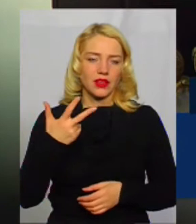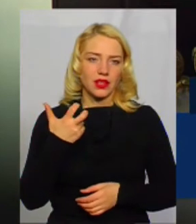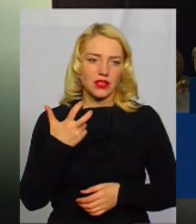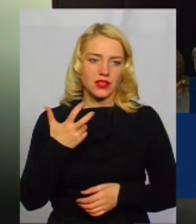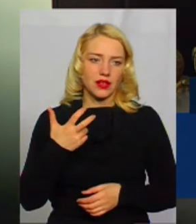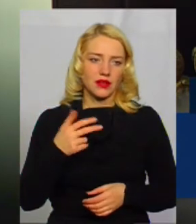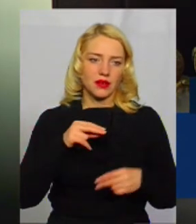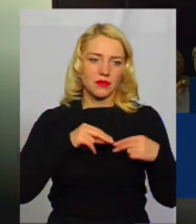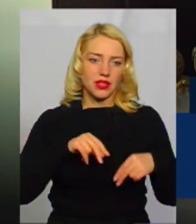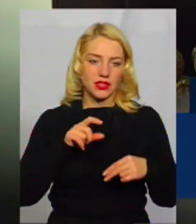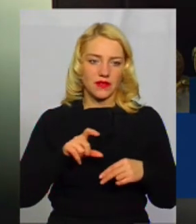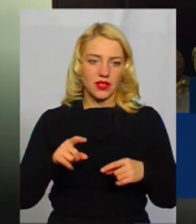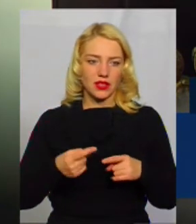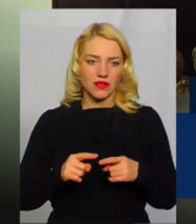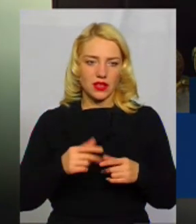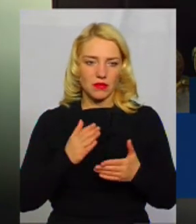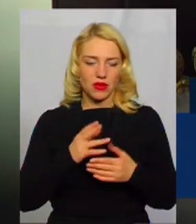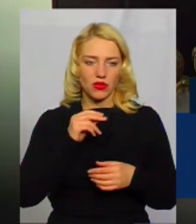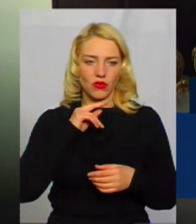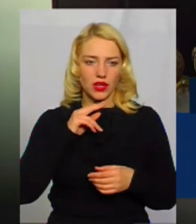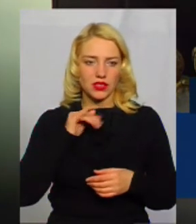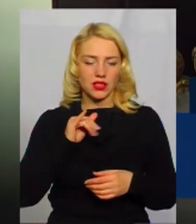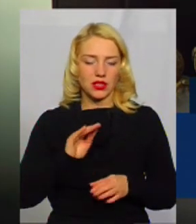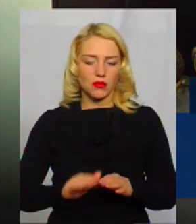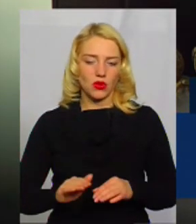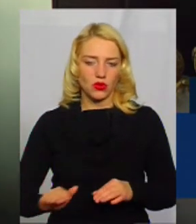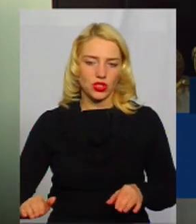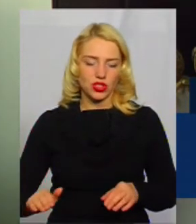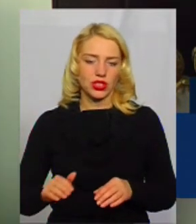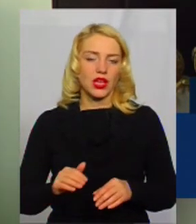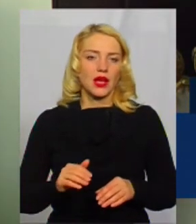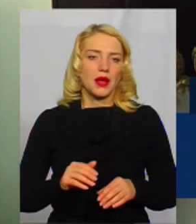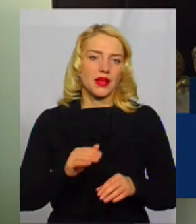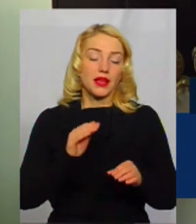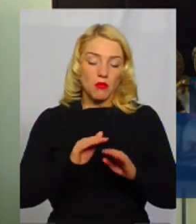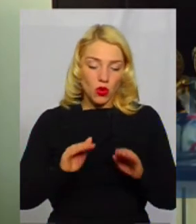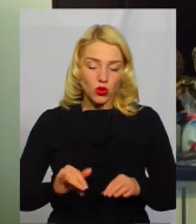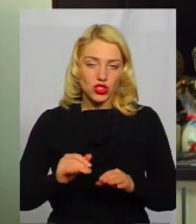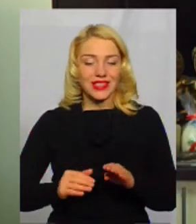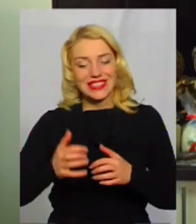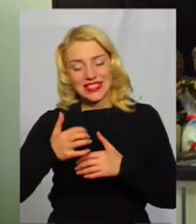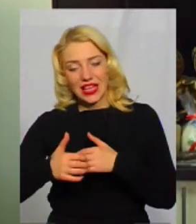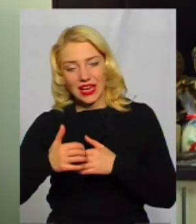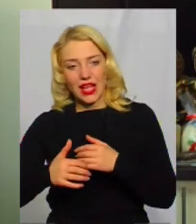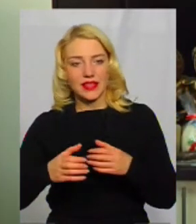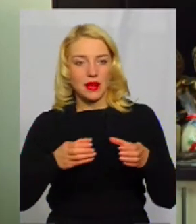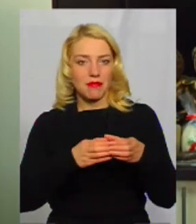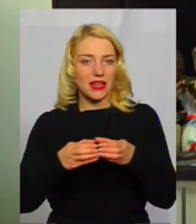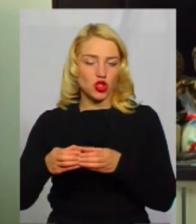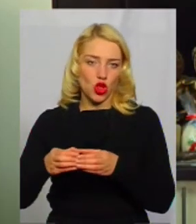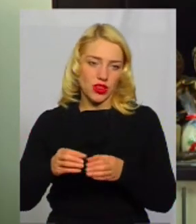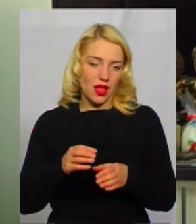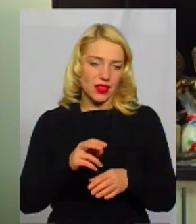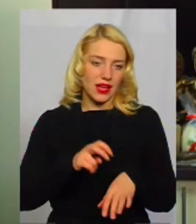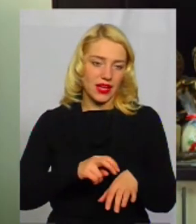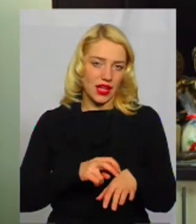працівників. Це я маю на увазі і молодший медичний персонал, і середній медичний персонал, також лікарі. Серед